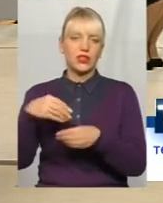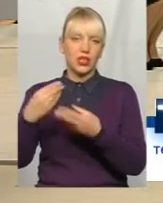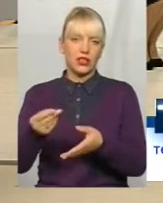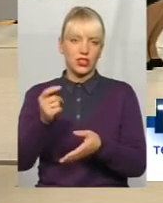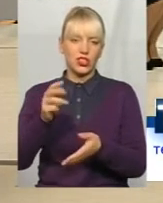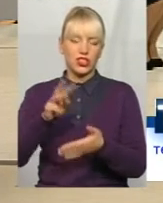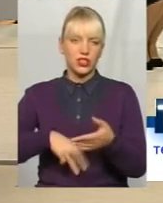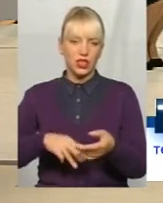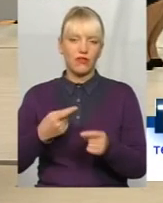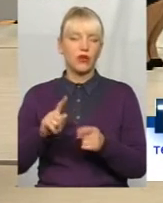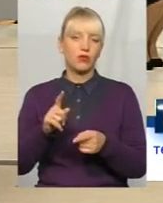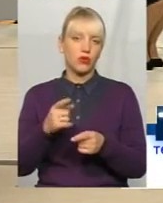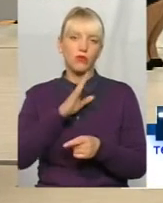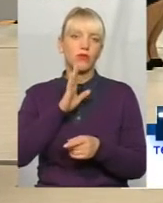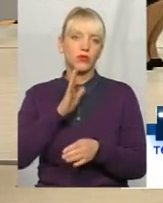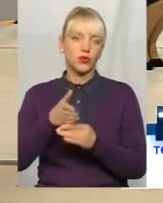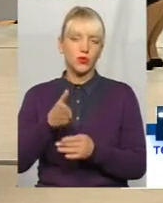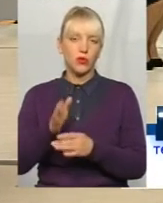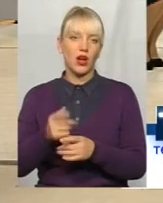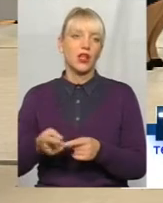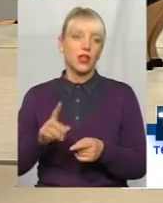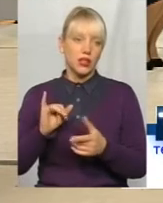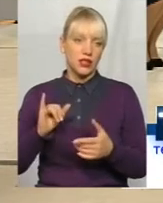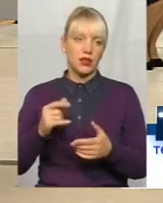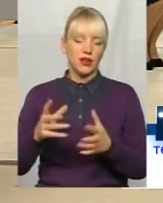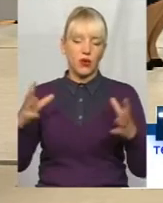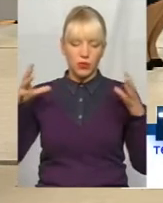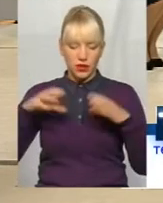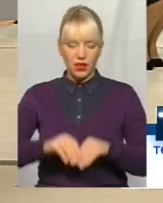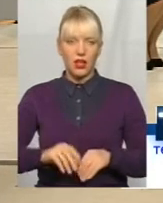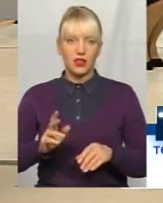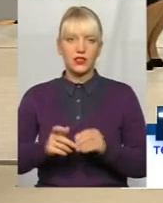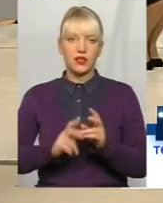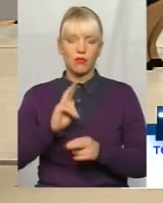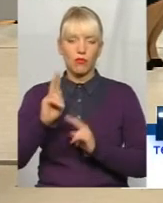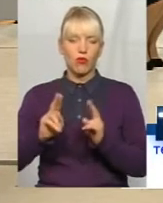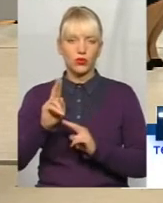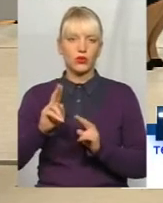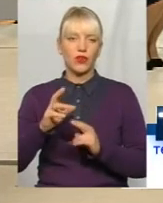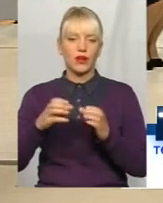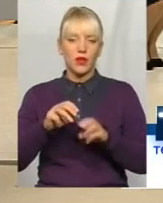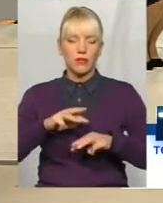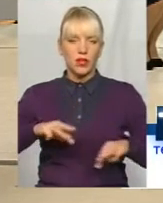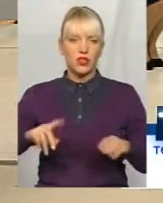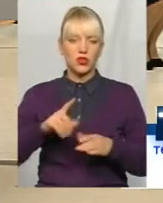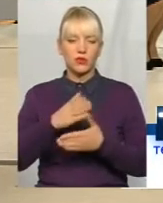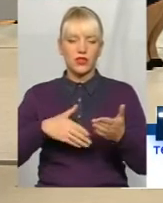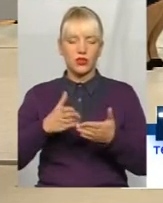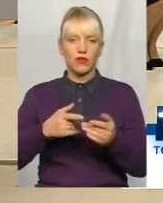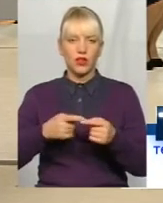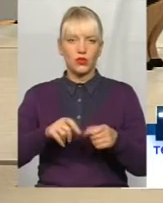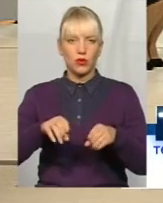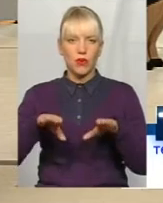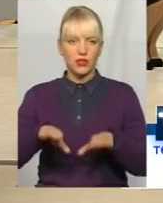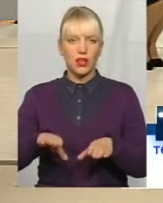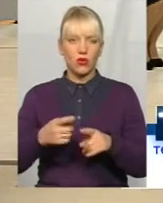штрафів по Україні підприємці об'єдналися, подали об'єднаний позов до суду, Кабінету міністрів України, щоб скасувати ту постанову, бо ще була не прийнята,